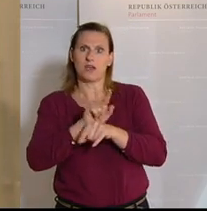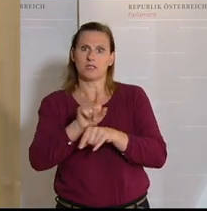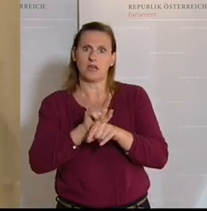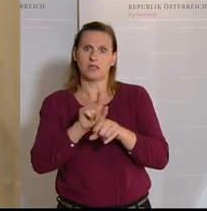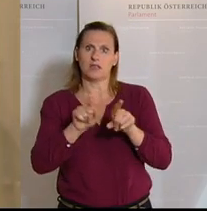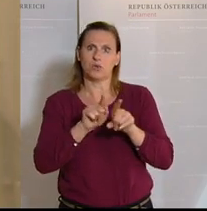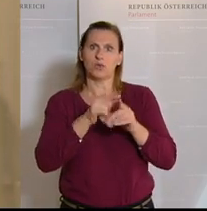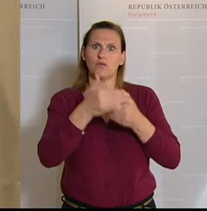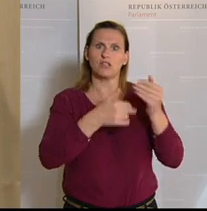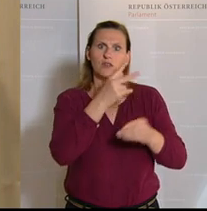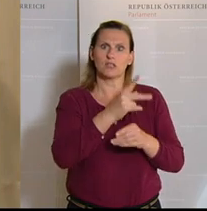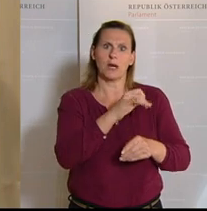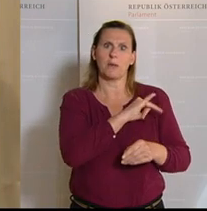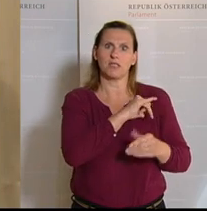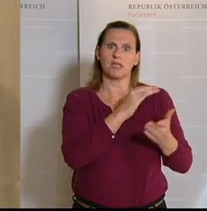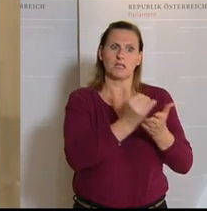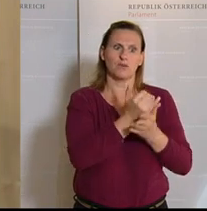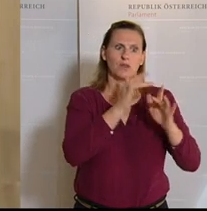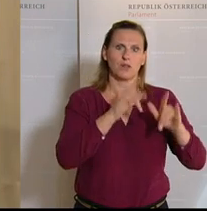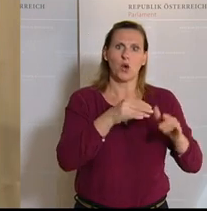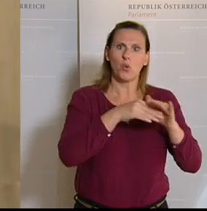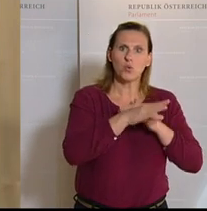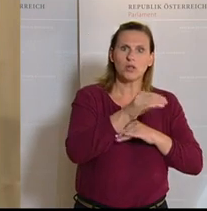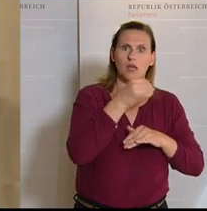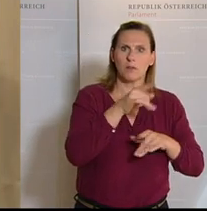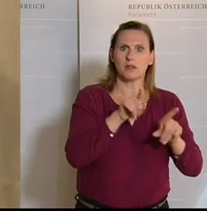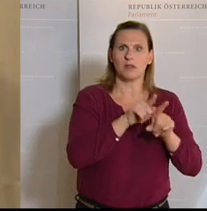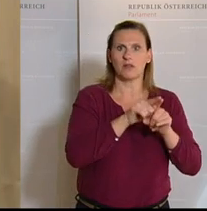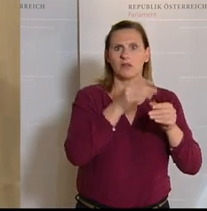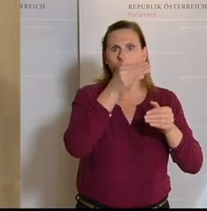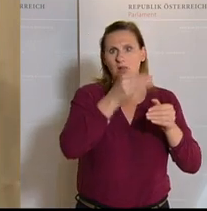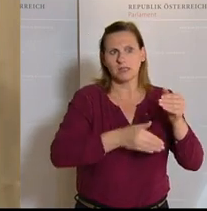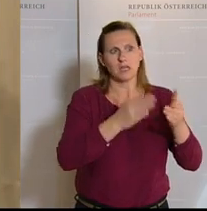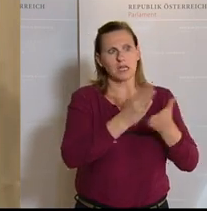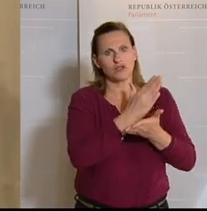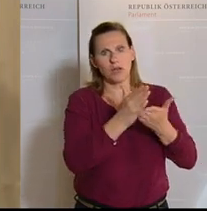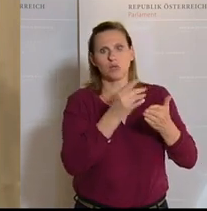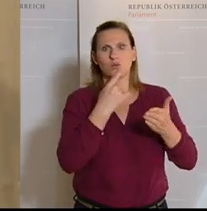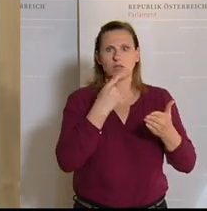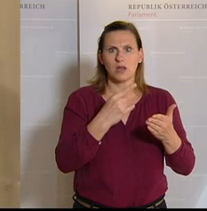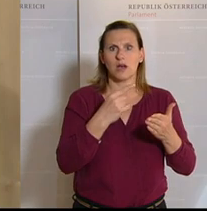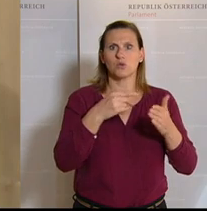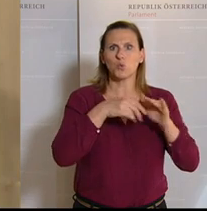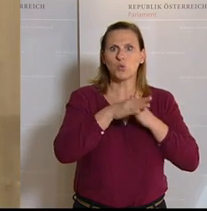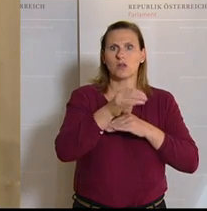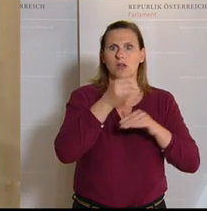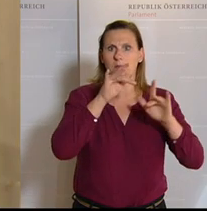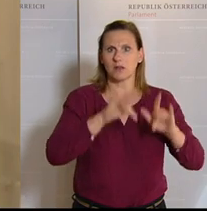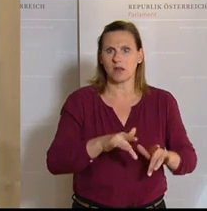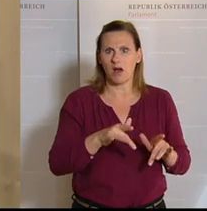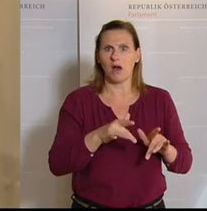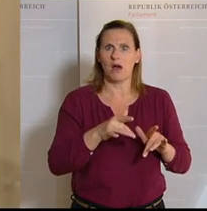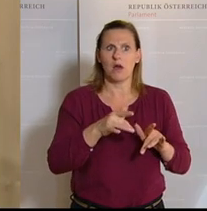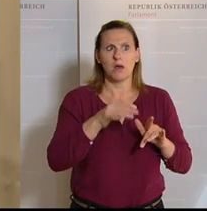Wirtschaftskammer als Interessensvertretung der Unternehmer dann letzten Endes entscheiden, ob die Unternehmer überhaupt